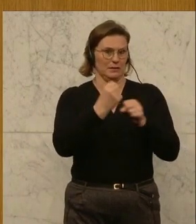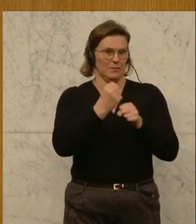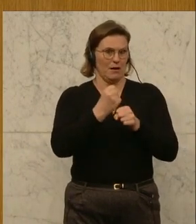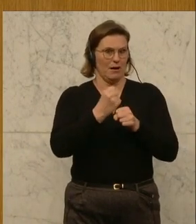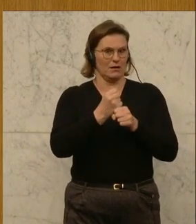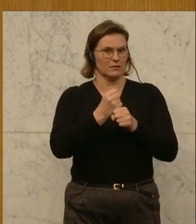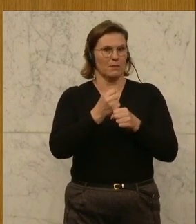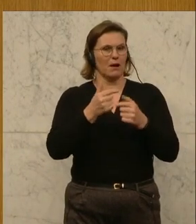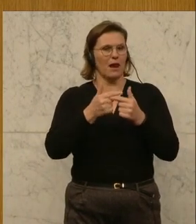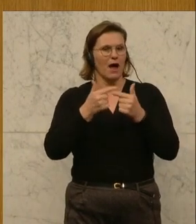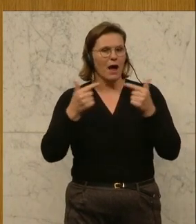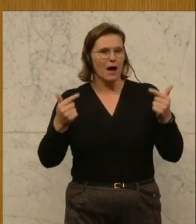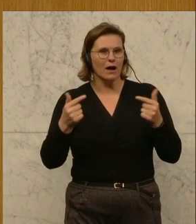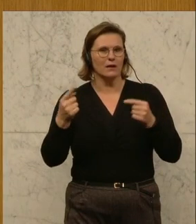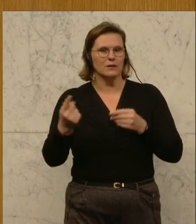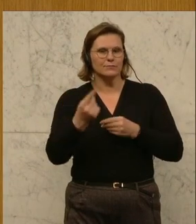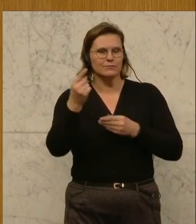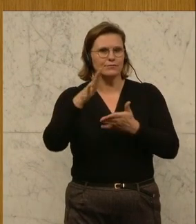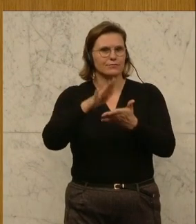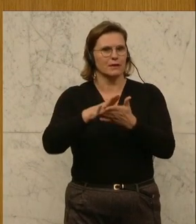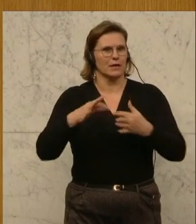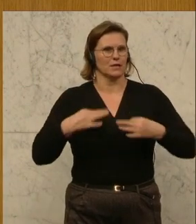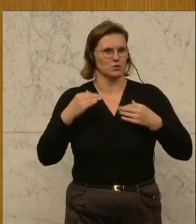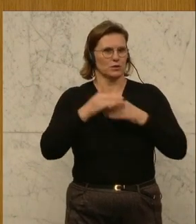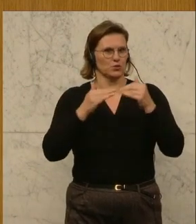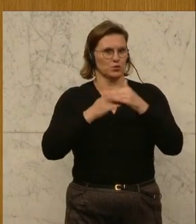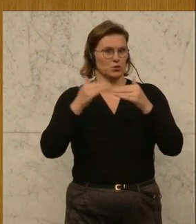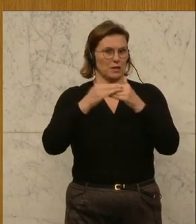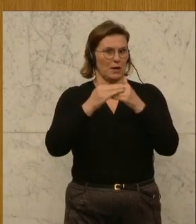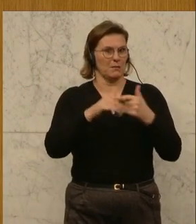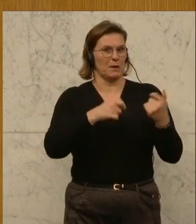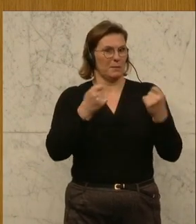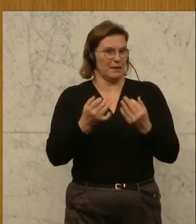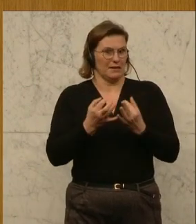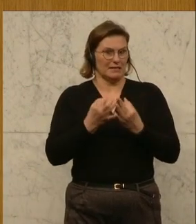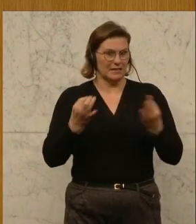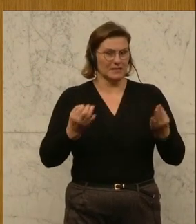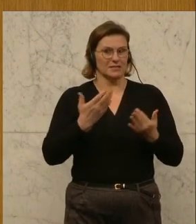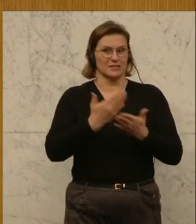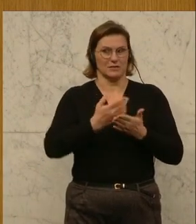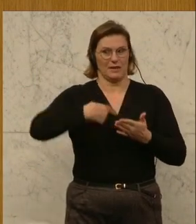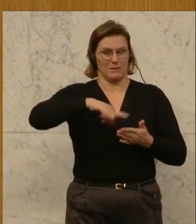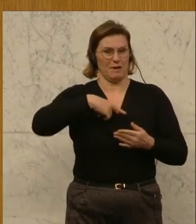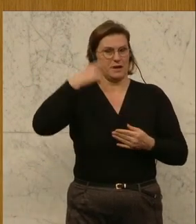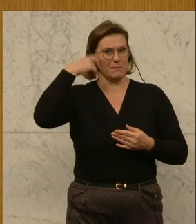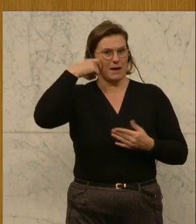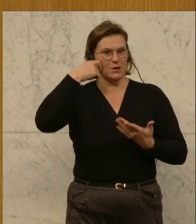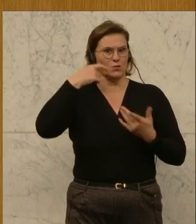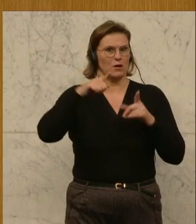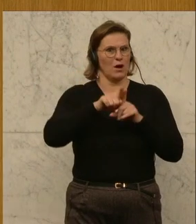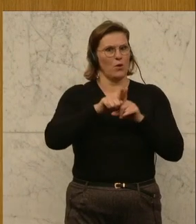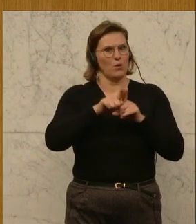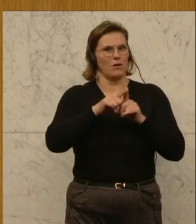Langfristig bringt das für unser Gesundheitssystem halt leider nichts. Dementsprechend hat das Gesetz unserer Meinung nach einen Konzeptionsfehler.